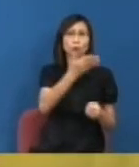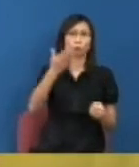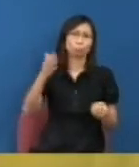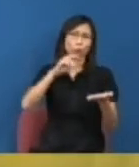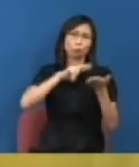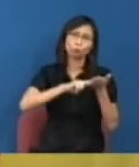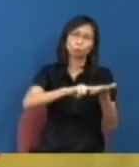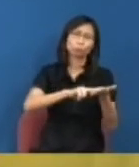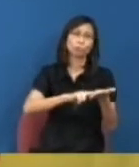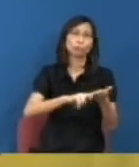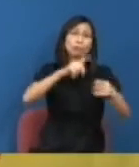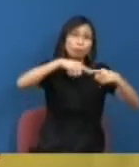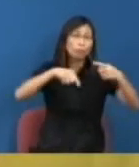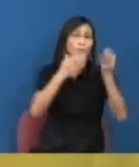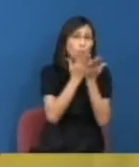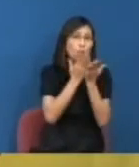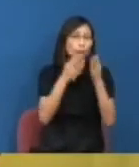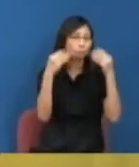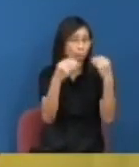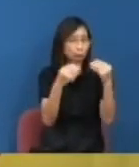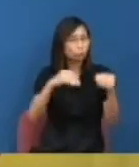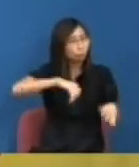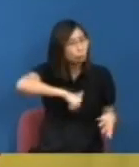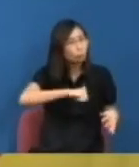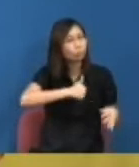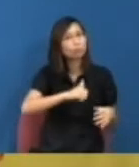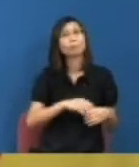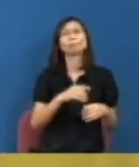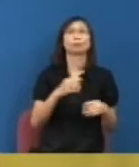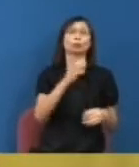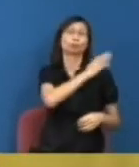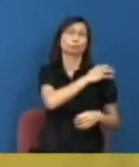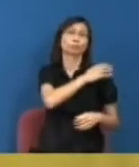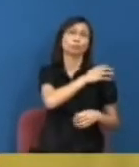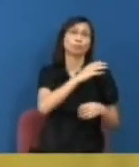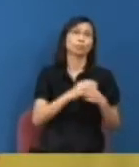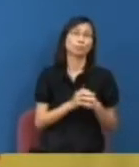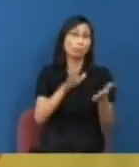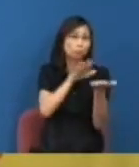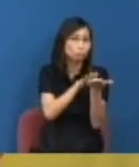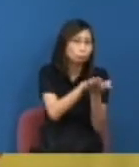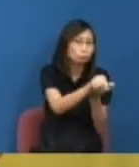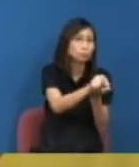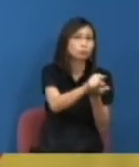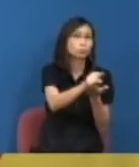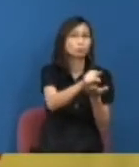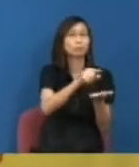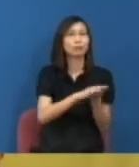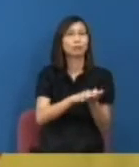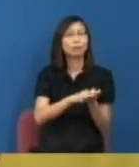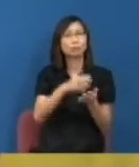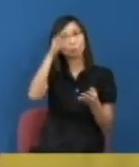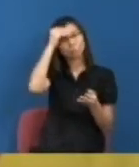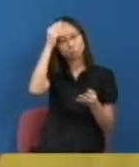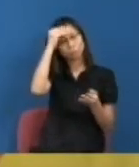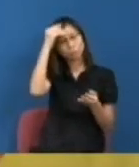的高層他們是教授他們有他們的道德承擔或者他們的專業或者他們的學問